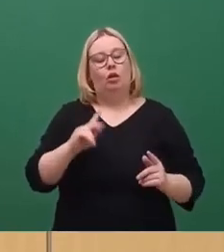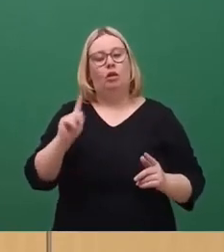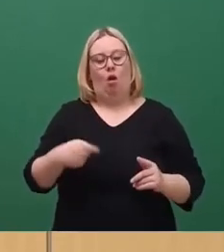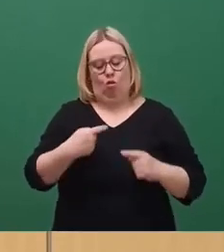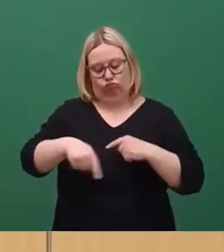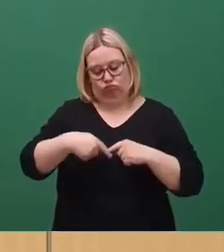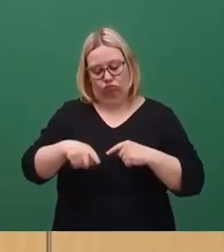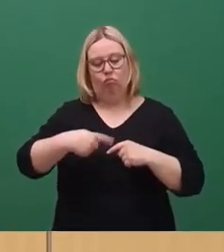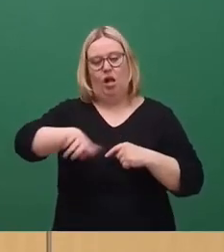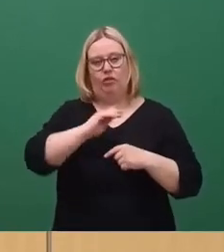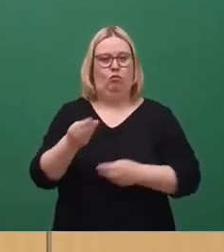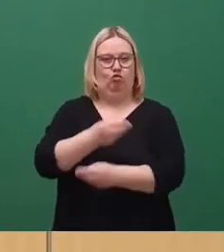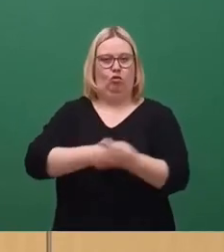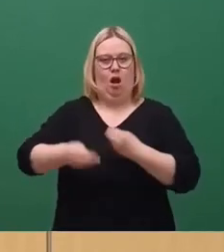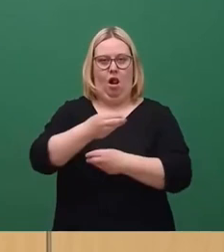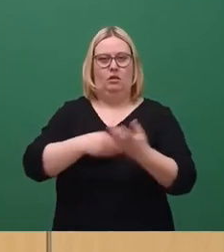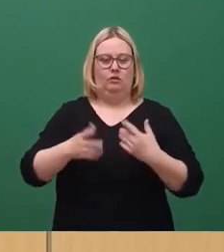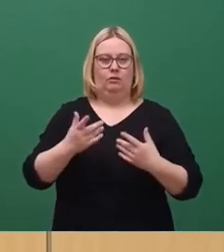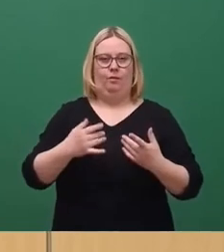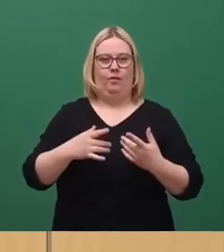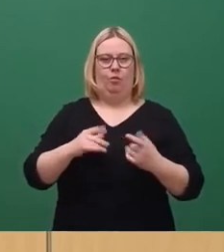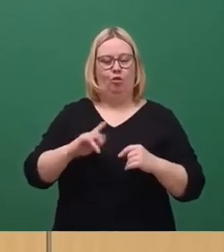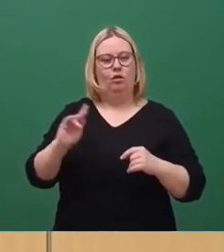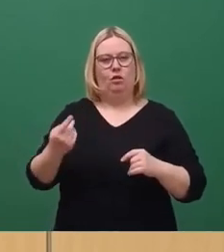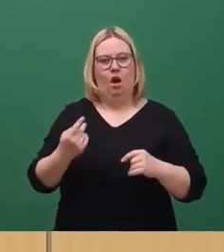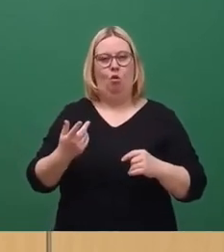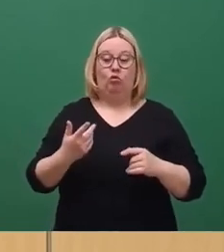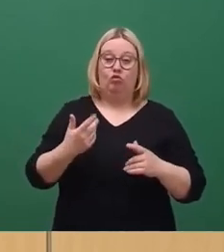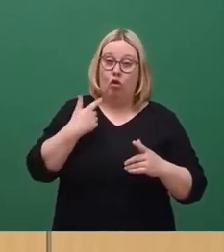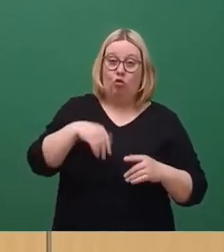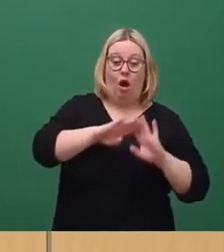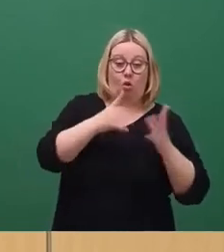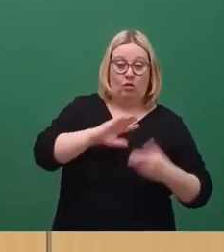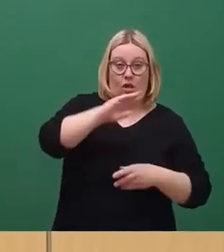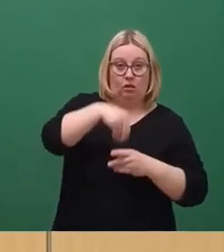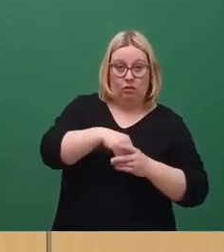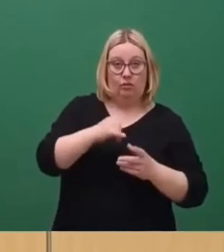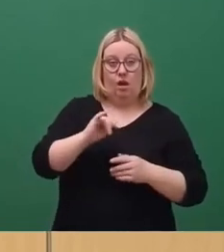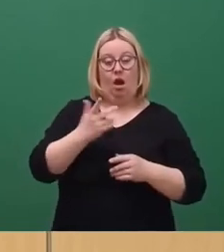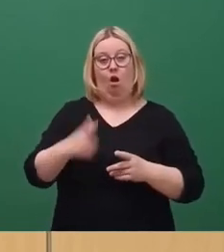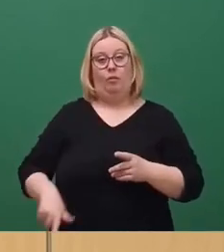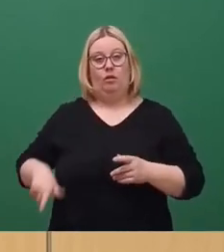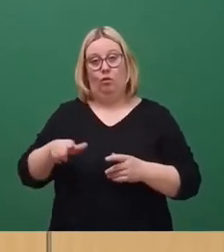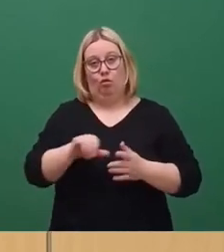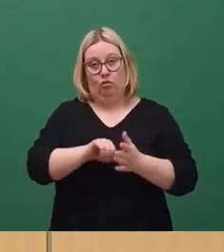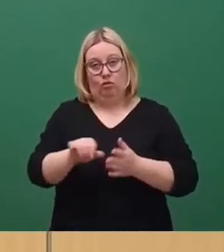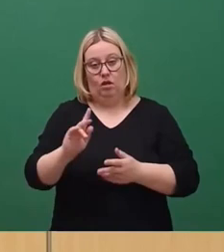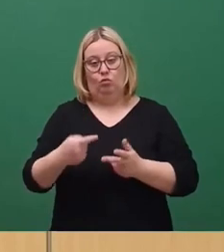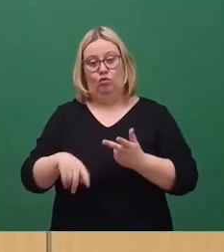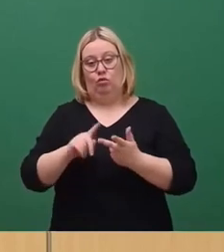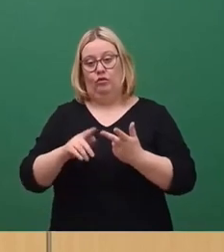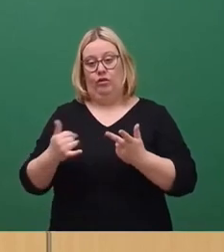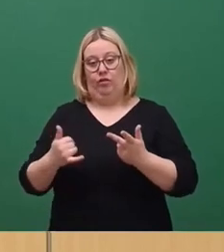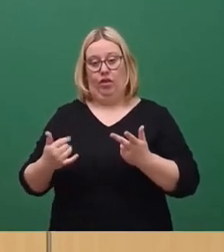hier unterhalten, ganz konkret, also nicht ob, sondern ob es aus dem Haushalt kommt, ob wir dafür Gebühren erheben, ob wir Steuern machen oder eine